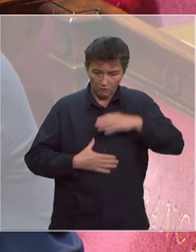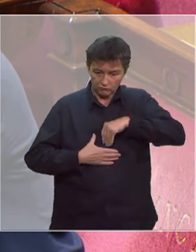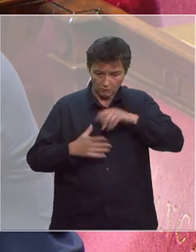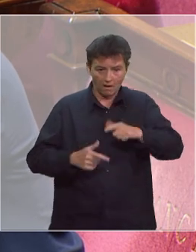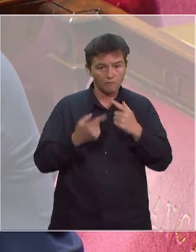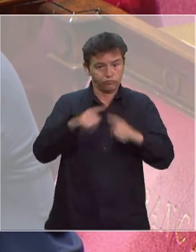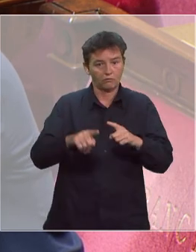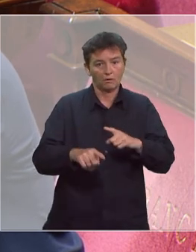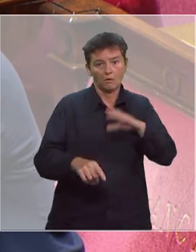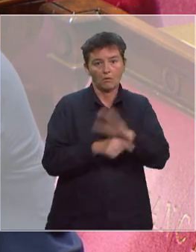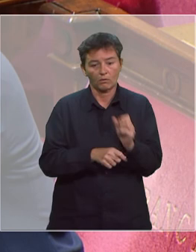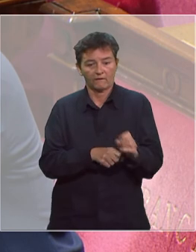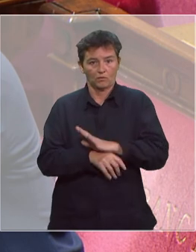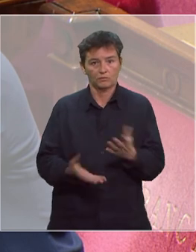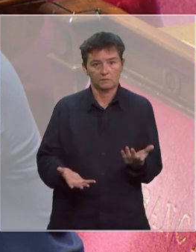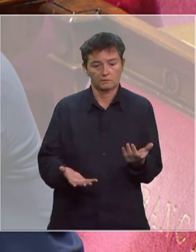contre le virus qui fait que,